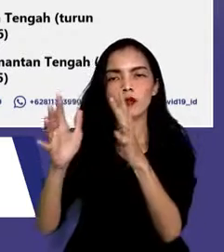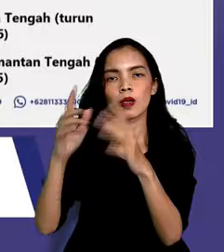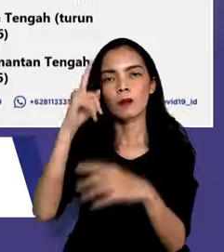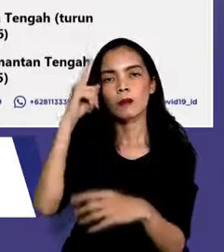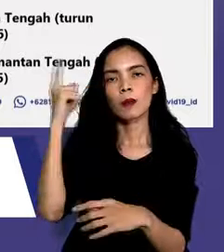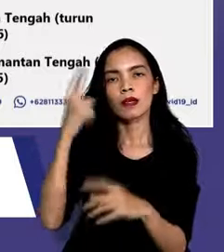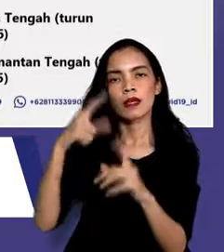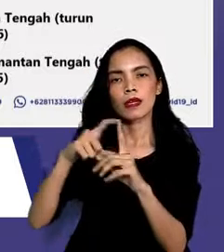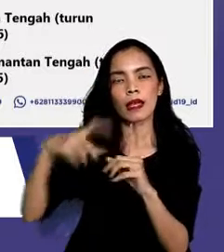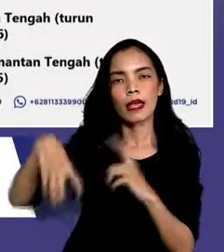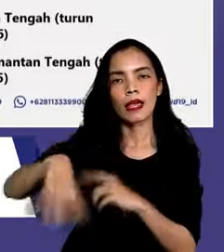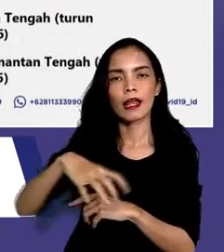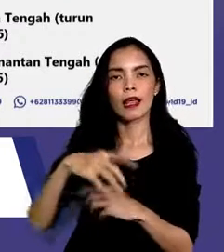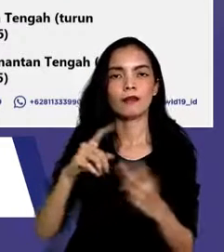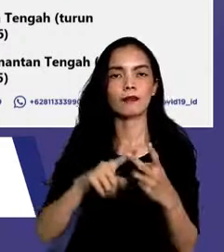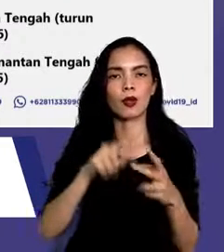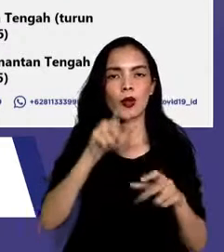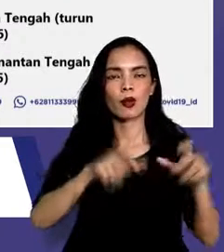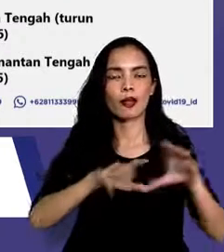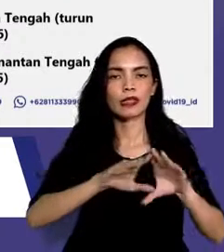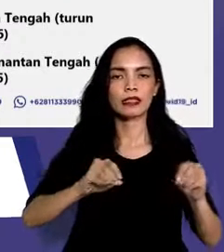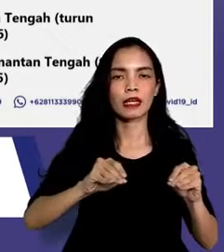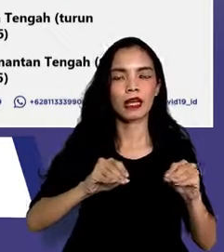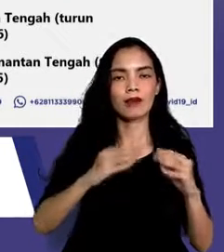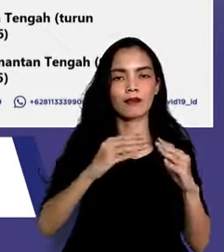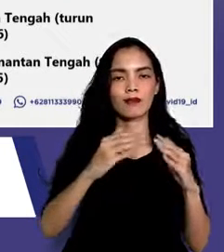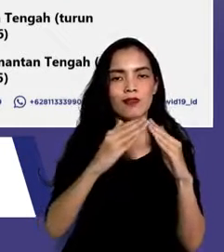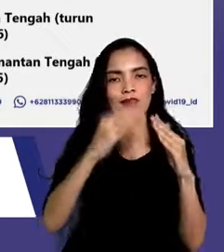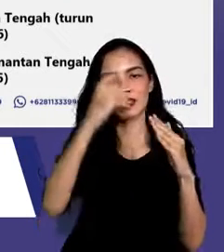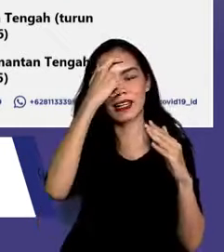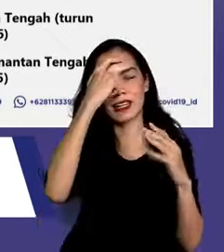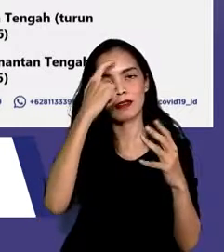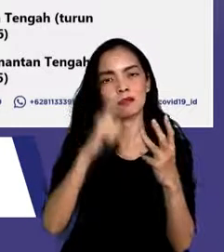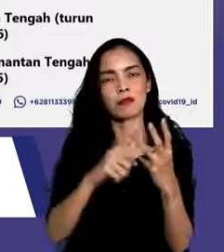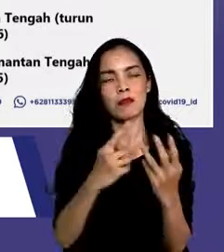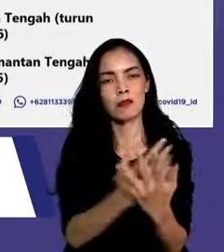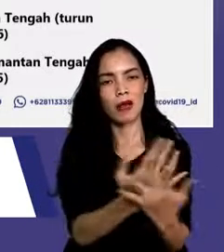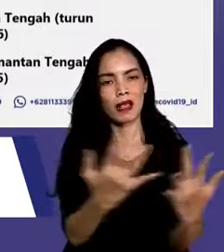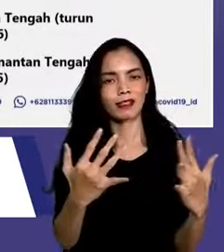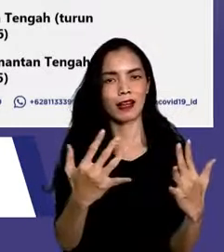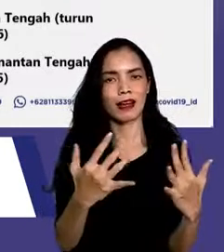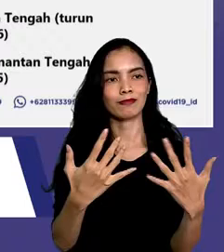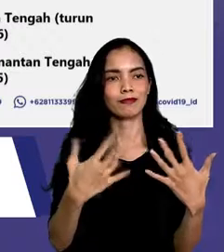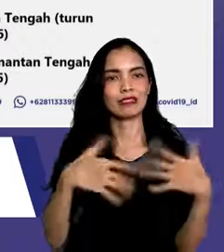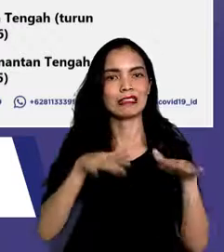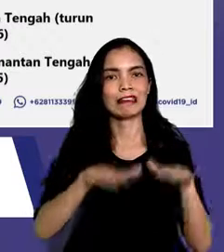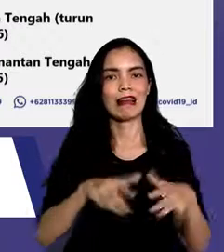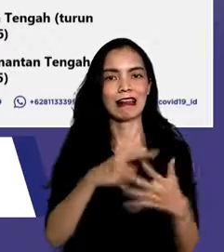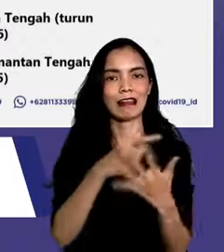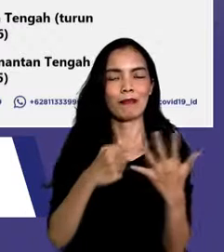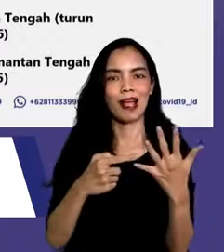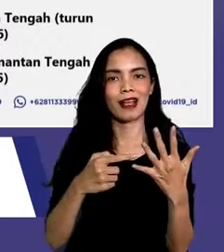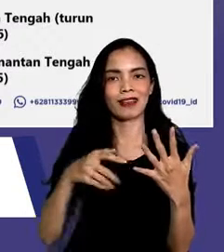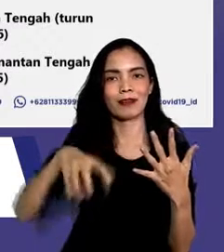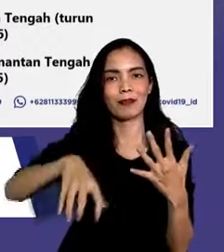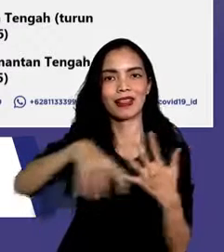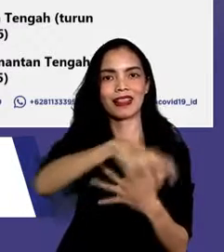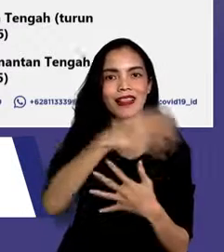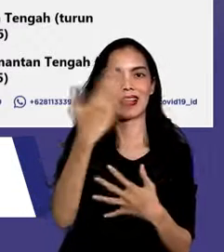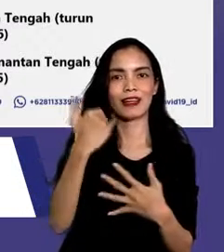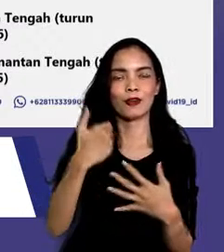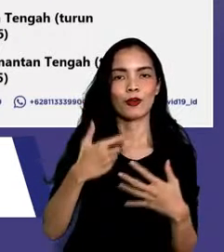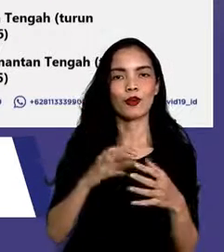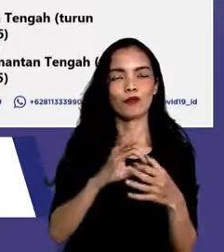daerah, tenaga kesehatan, dan masyarakat dari kelima provinsi ini yang telah bahu-membahu menurunkan kasus aktif.